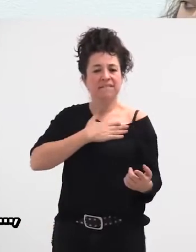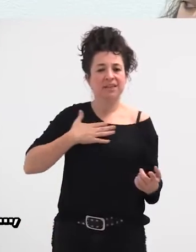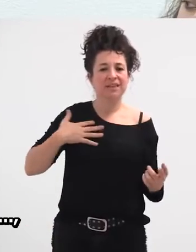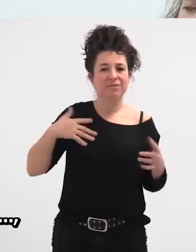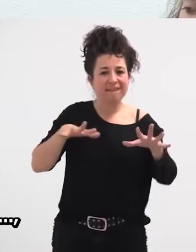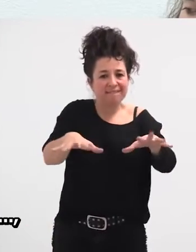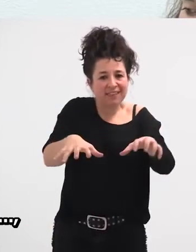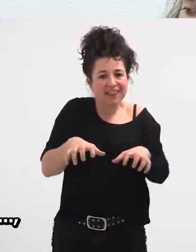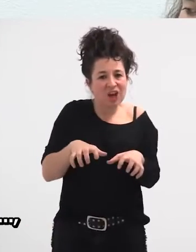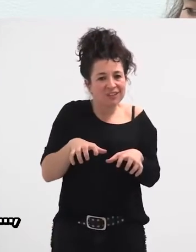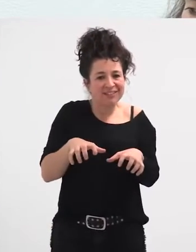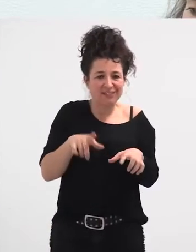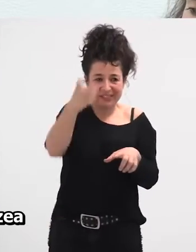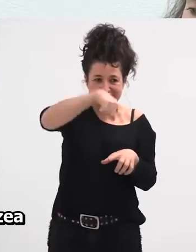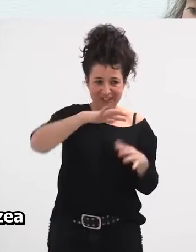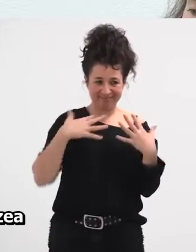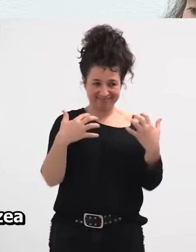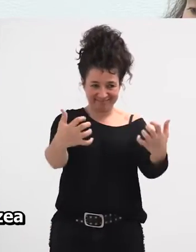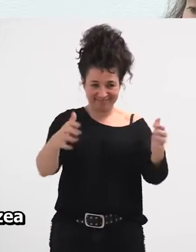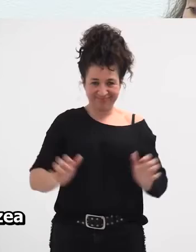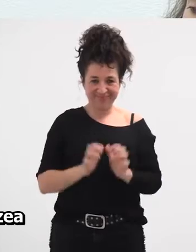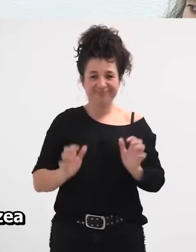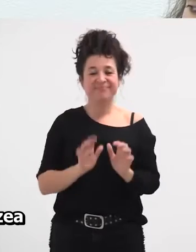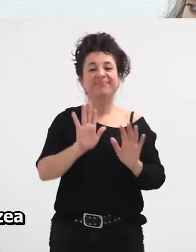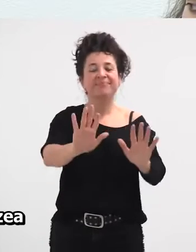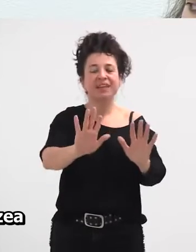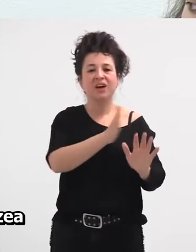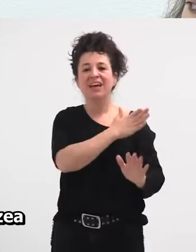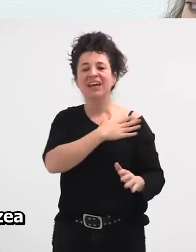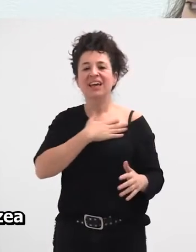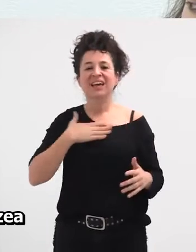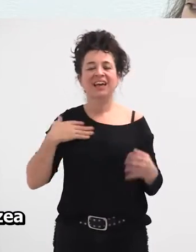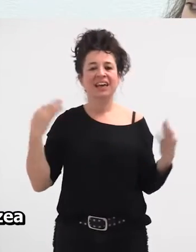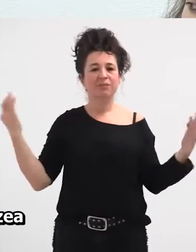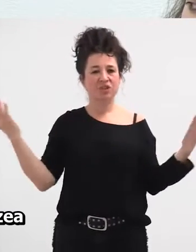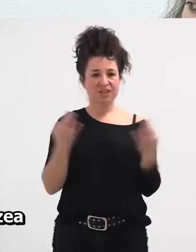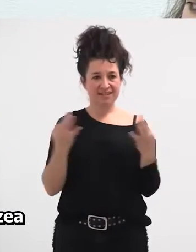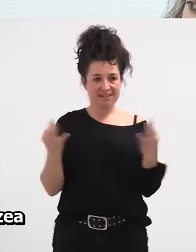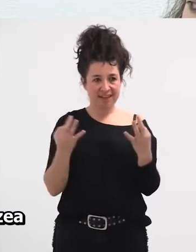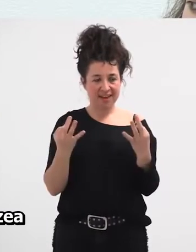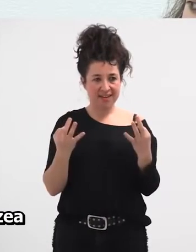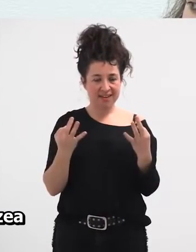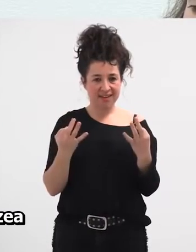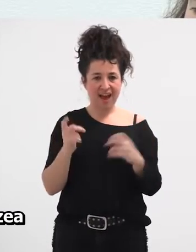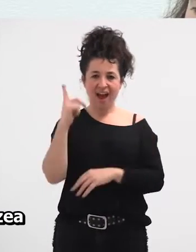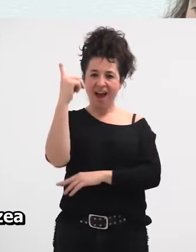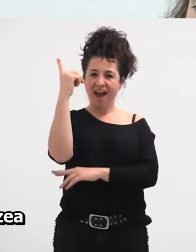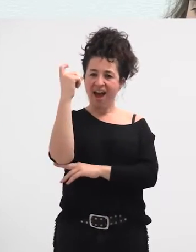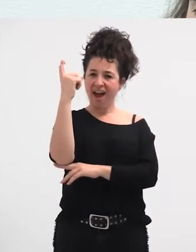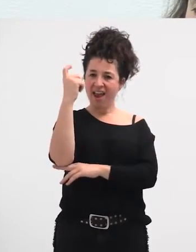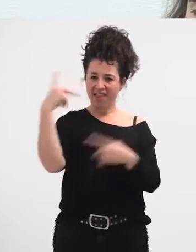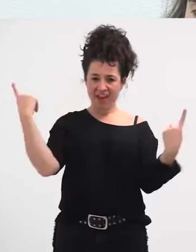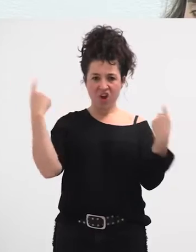ambizioa egingo duzu ebarre, zen baitaren, nola baitaren, euskal herriratzea, alarden inguruko